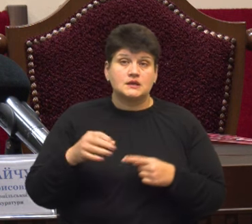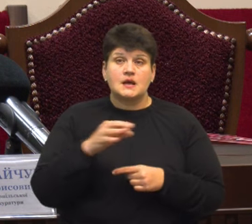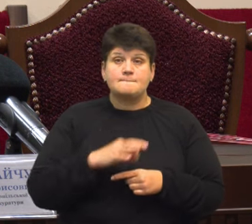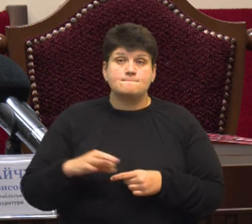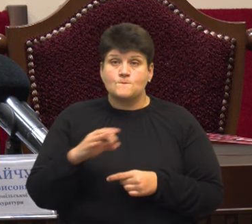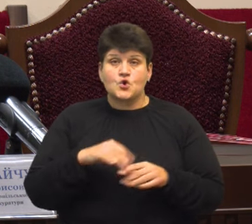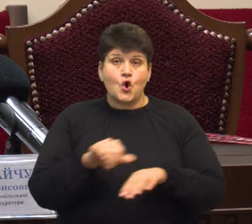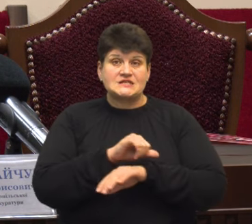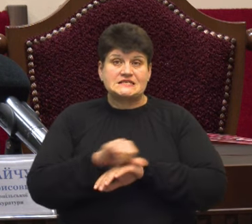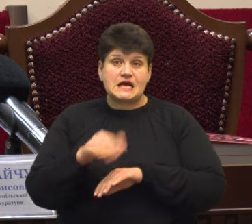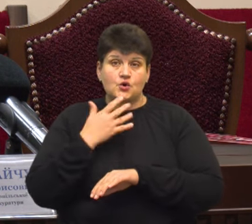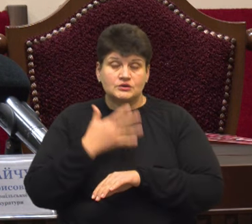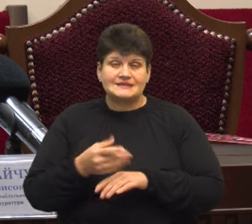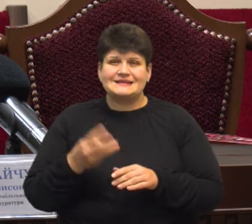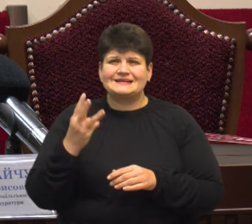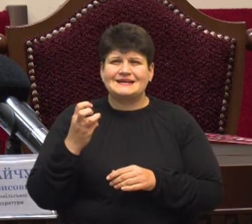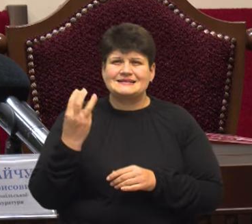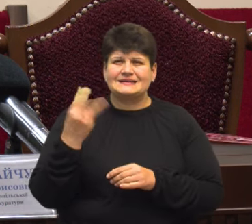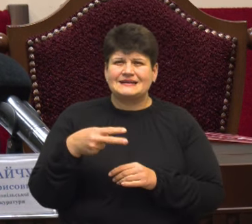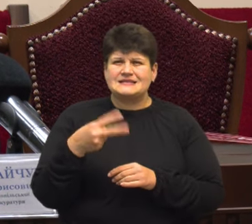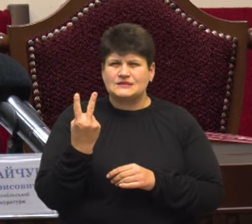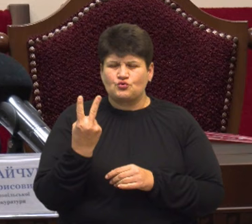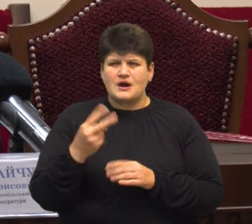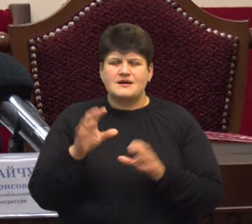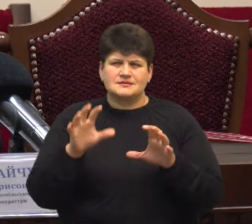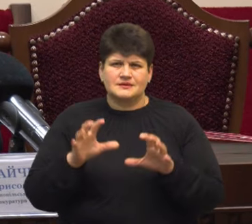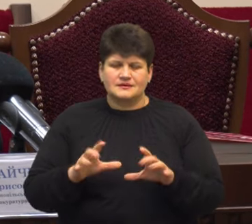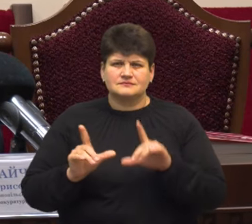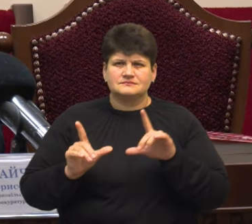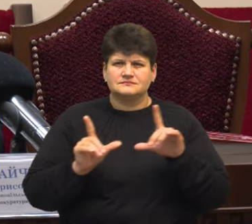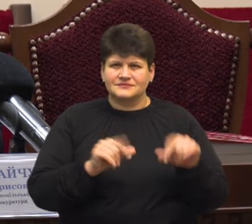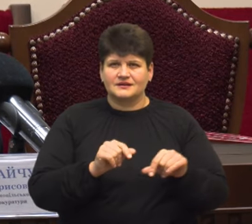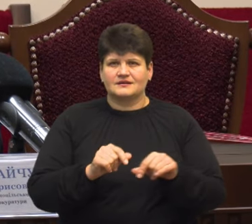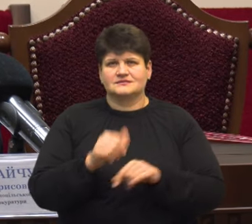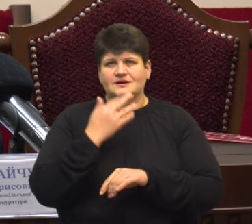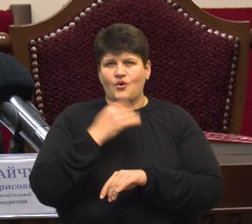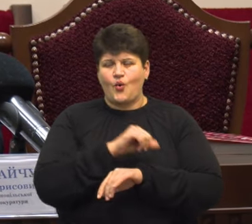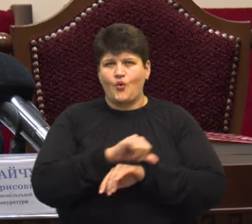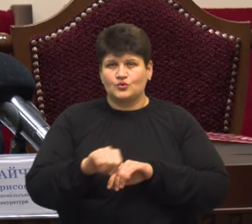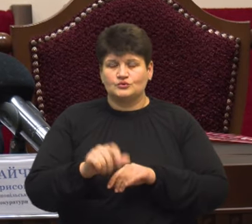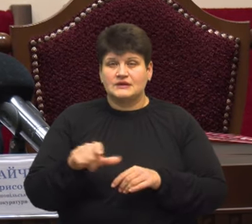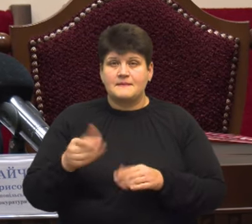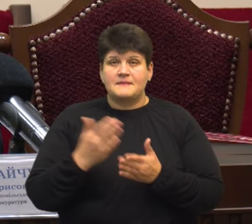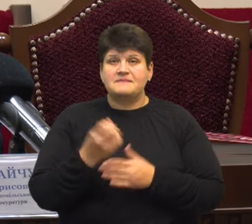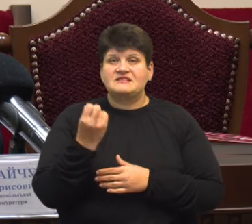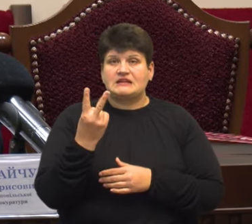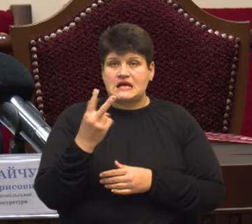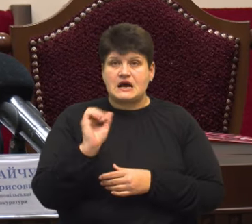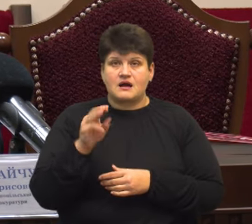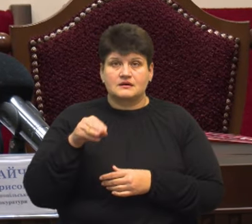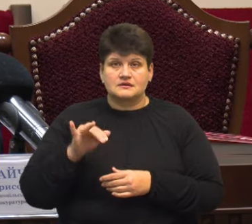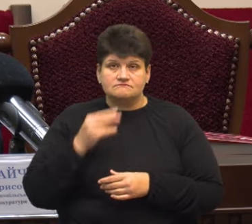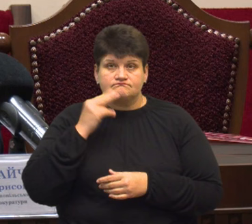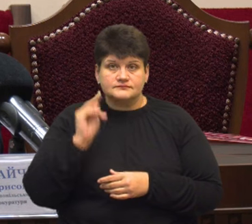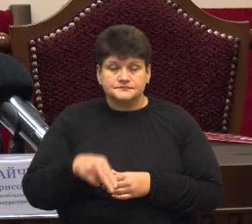закордон, це 332 стаття незаконне переправлення осіб через держкордон. На сьогодні ми маємо 12 обвинувальних актів, з